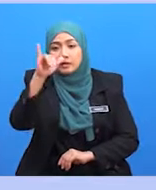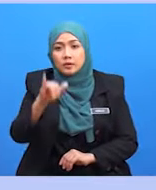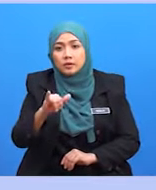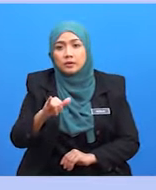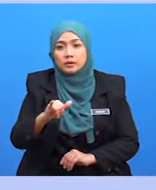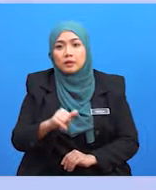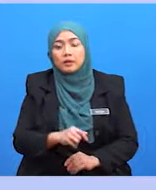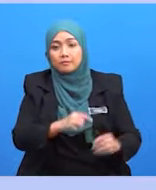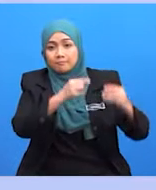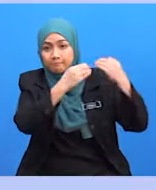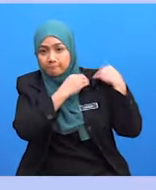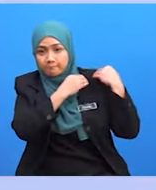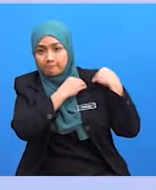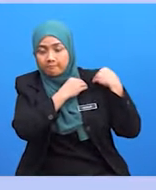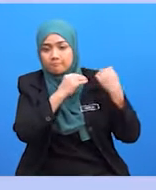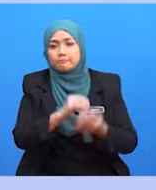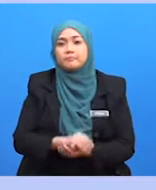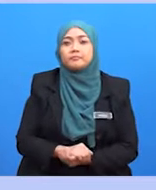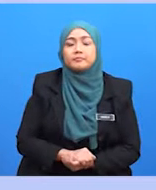dilaksanakan dengan jayanya.